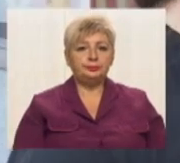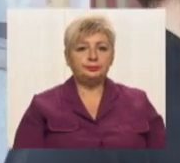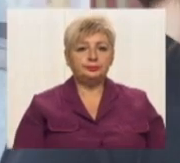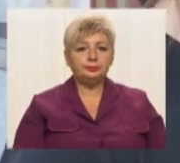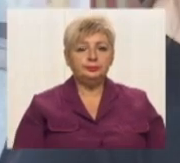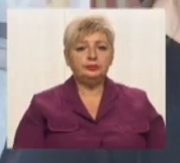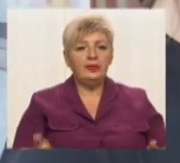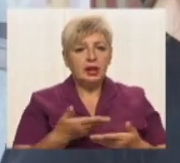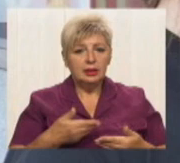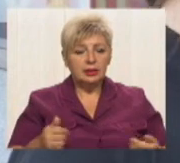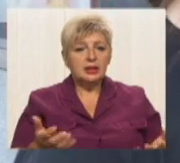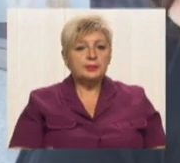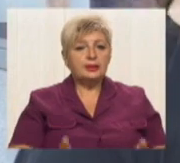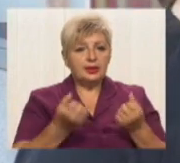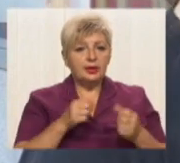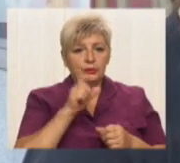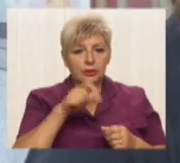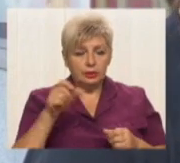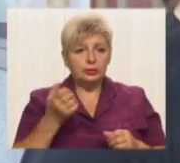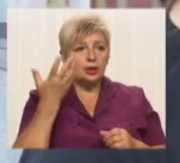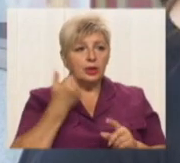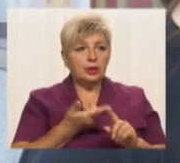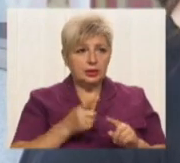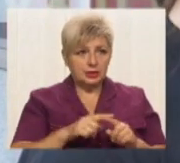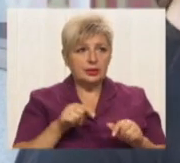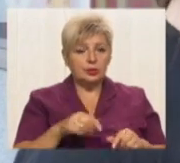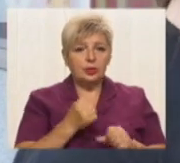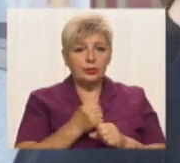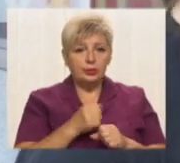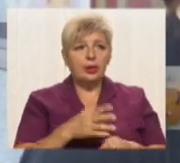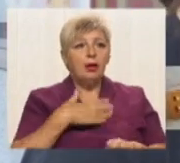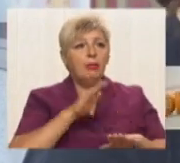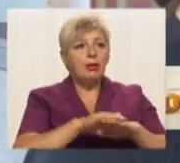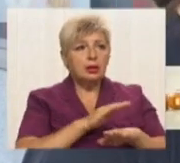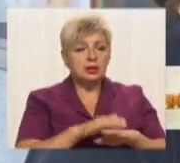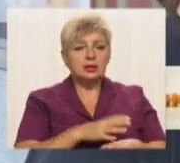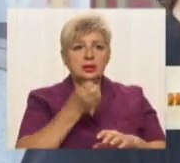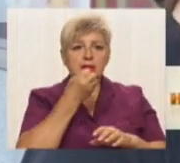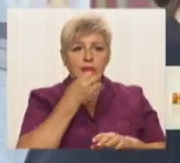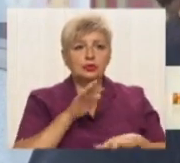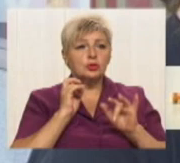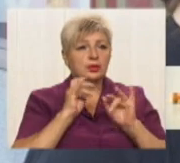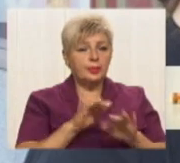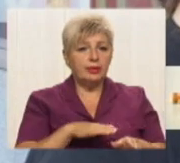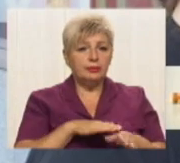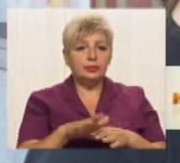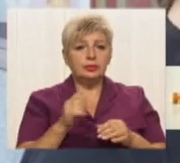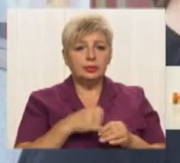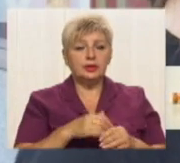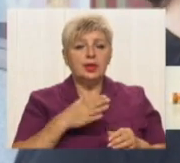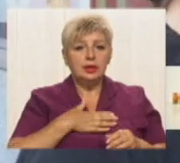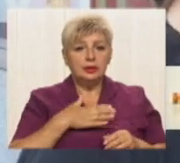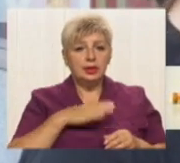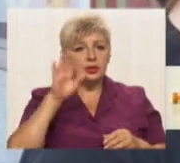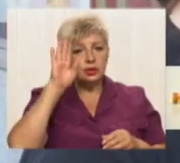Нас підтримують люди, коли ми це робимо, і кажуть, ви молодці, це гарна справа, що ви цим займаєтеся. Одноразово були такі ситуації, наші хлопці